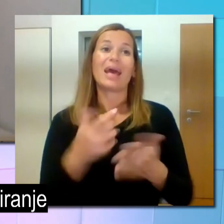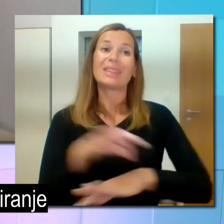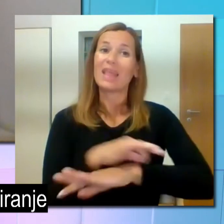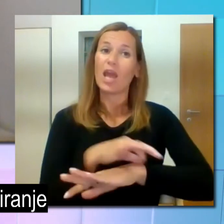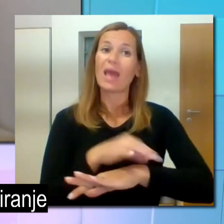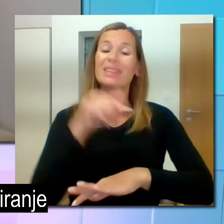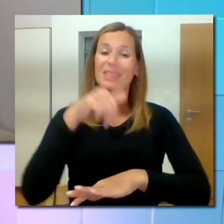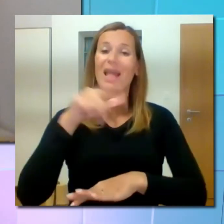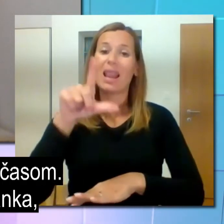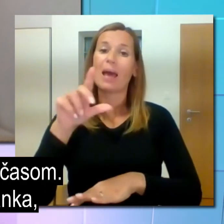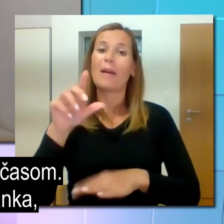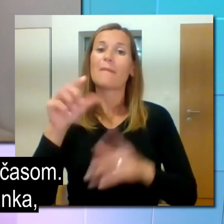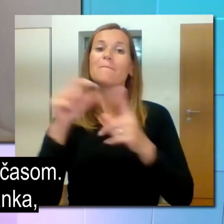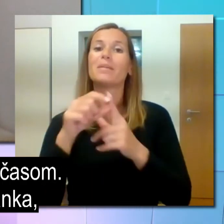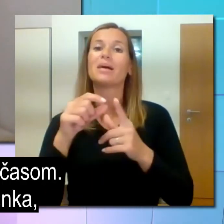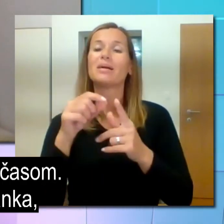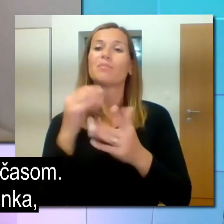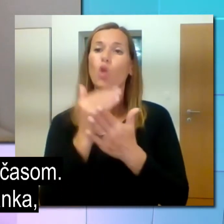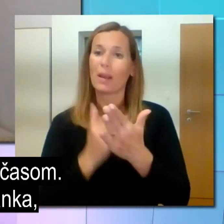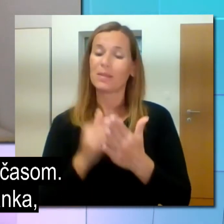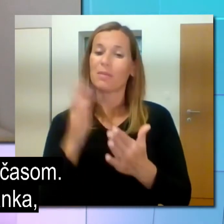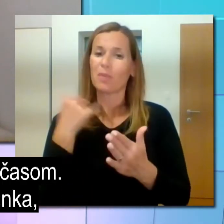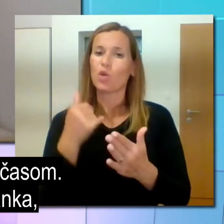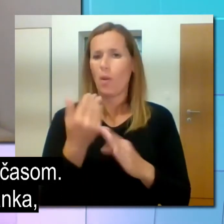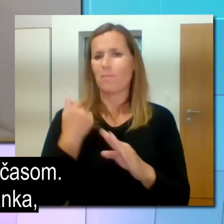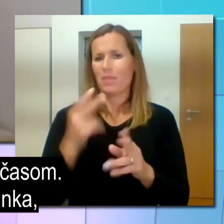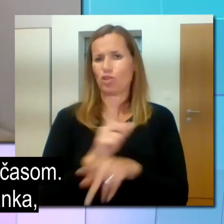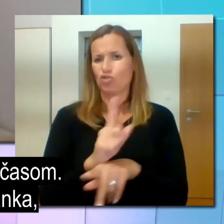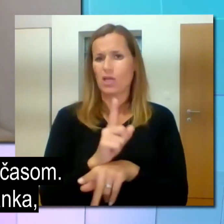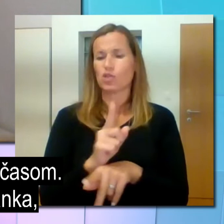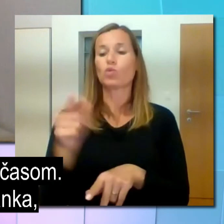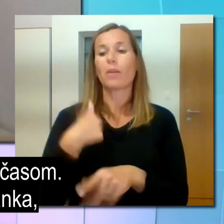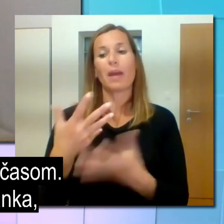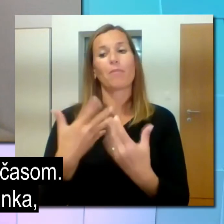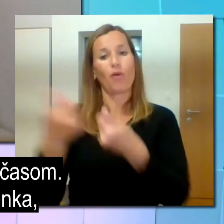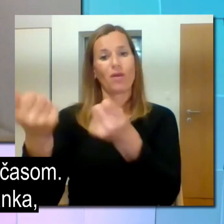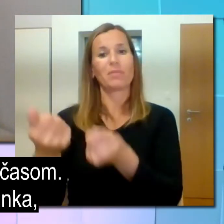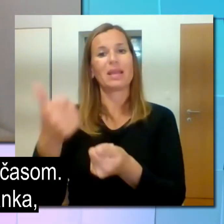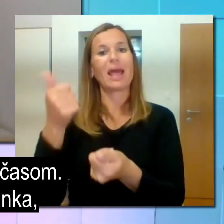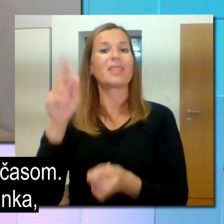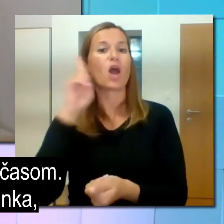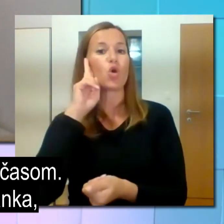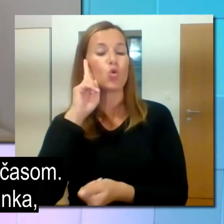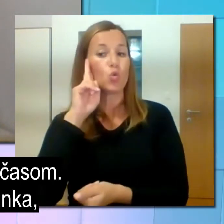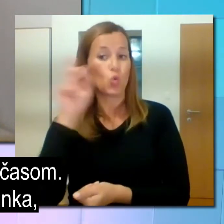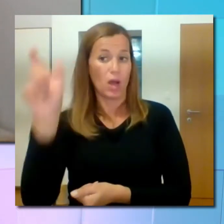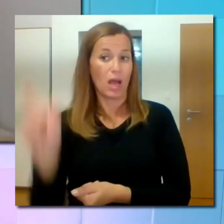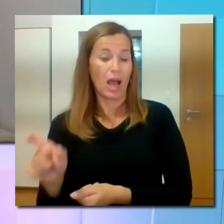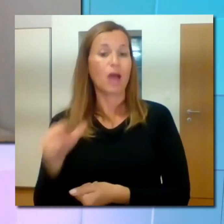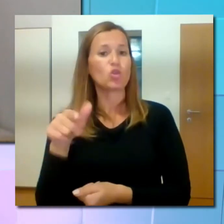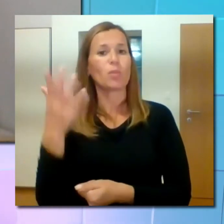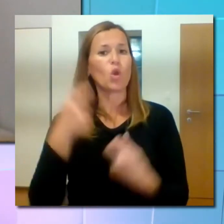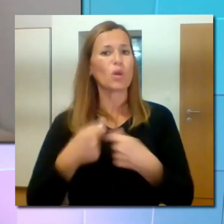Neurolingvistično programiranje pa je bilo organizirano pred časom, me pa pa bila ena gluha znanka,